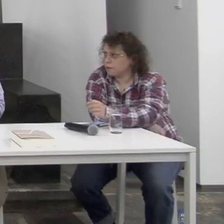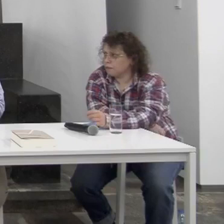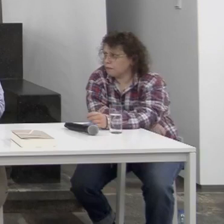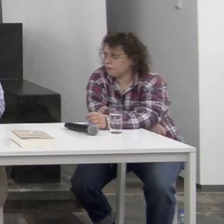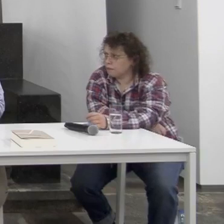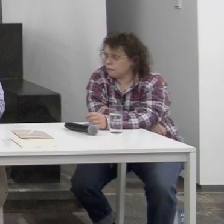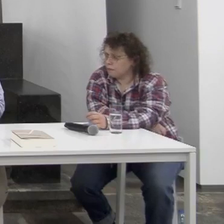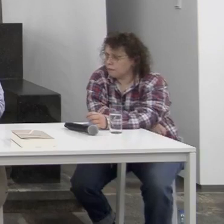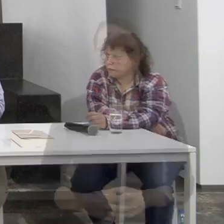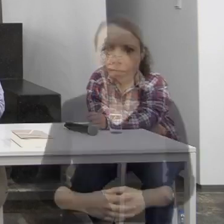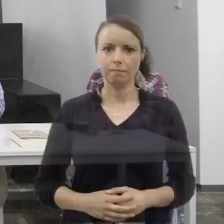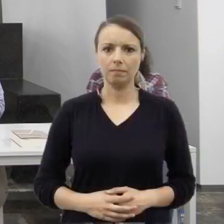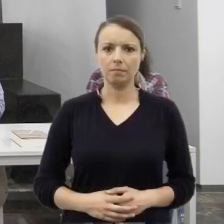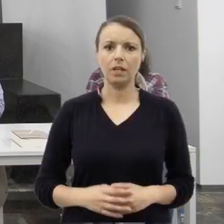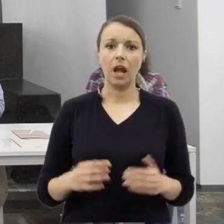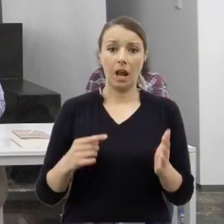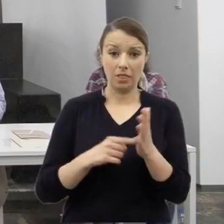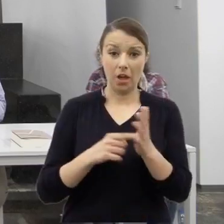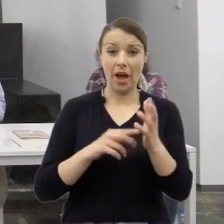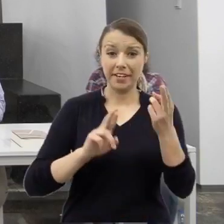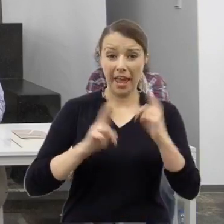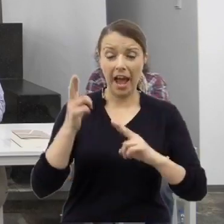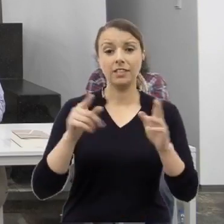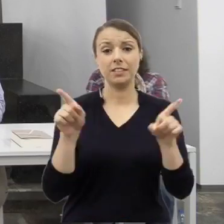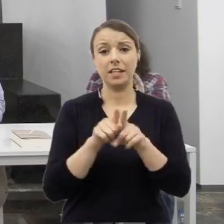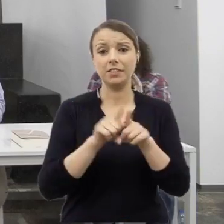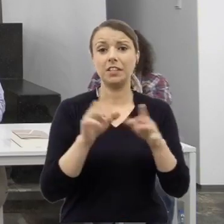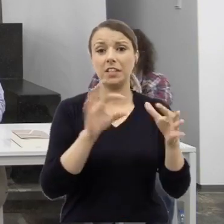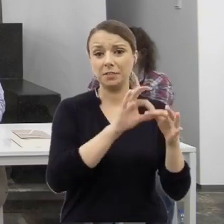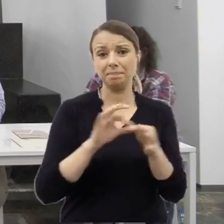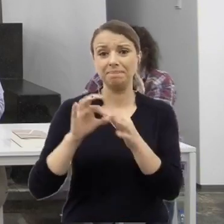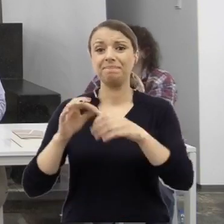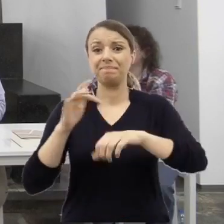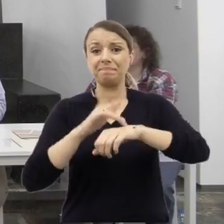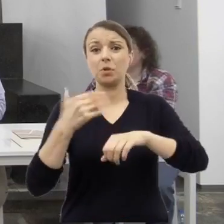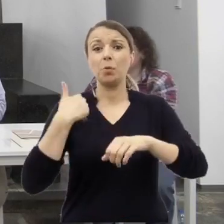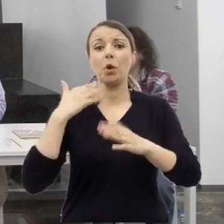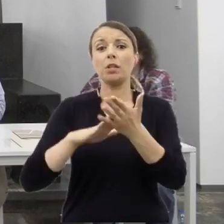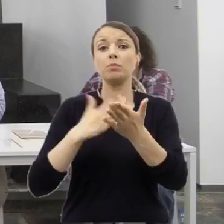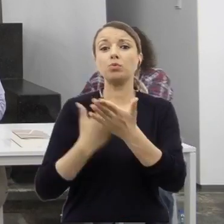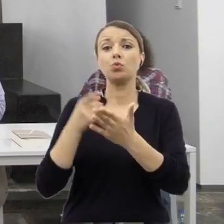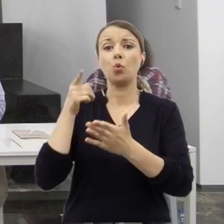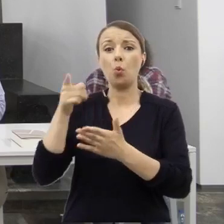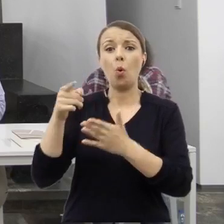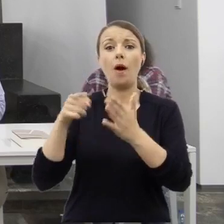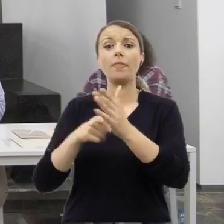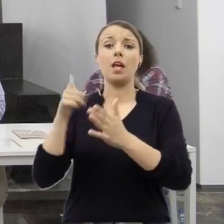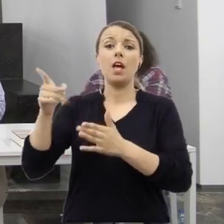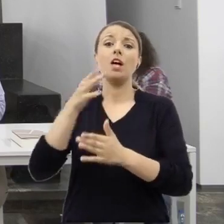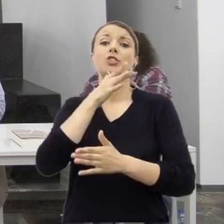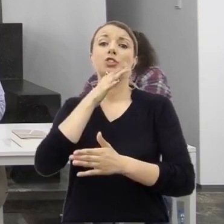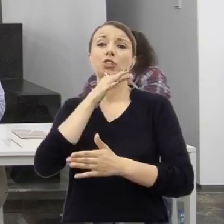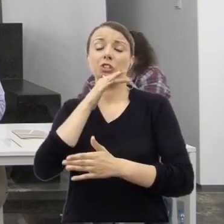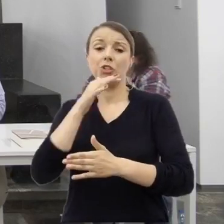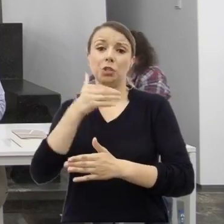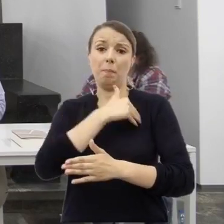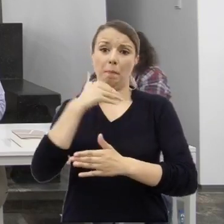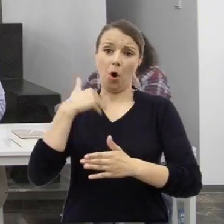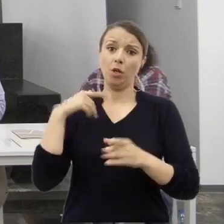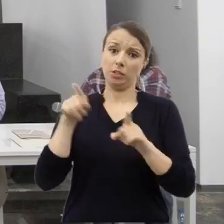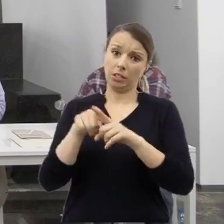postaci też emigracji Żydów z Polski. Pani doktor, jakie były